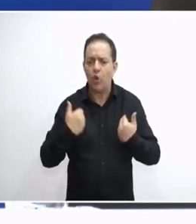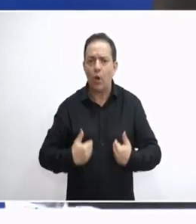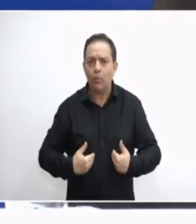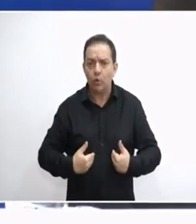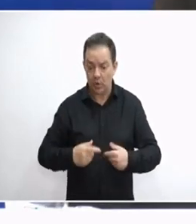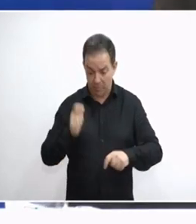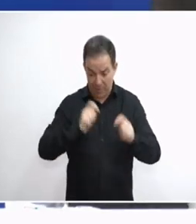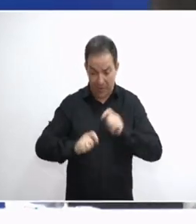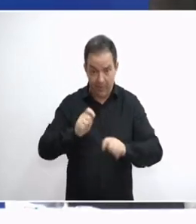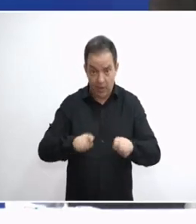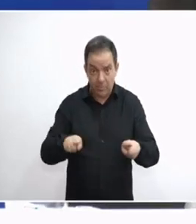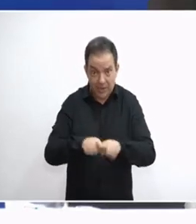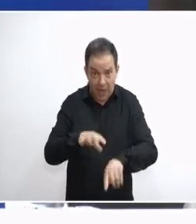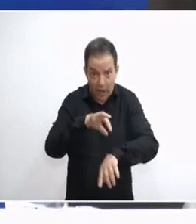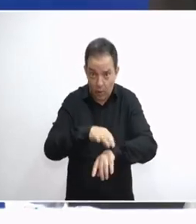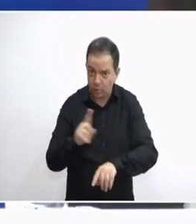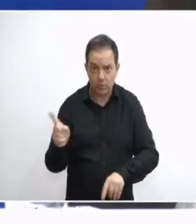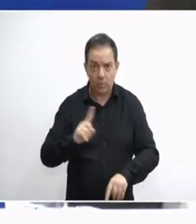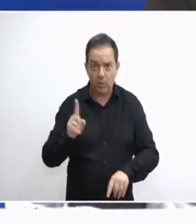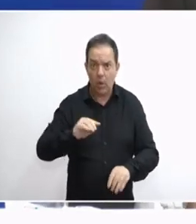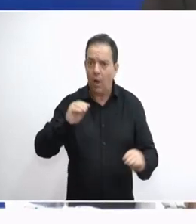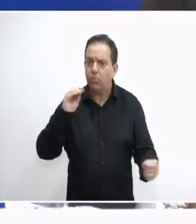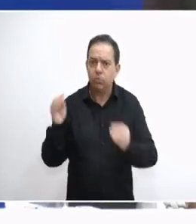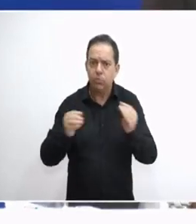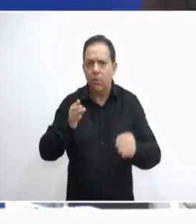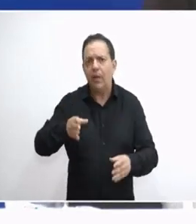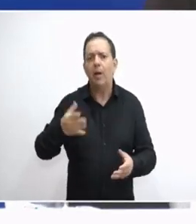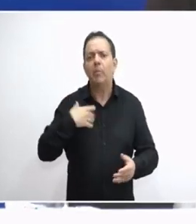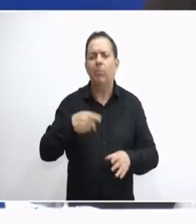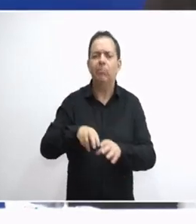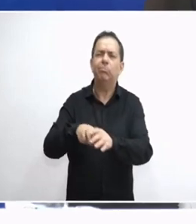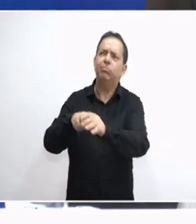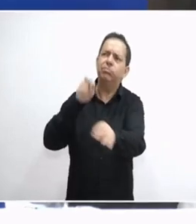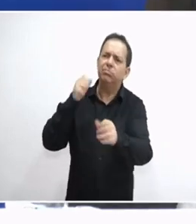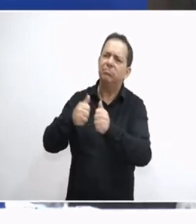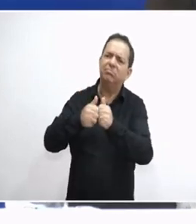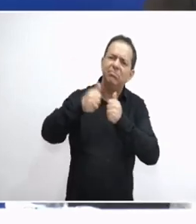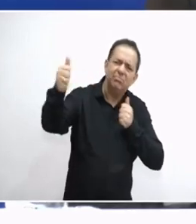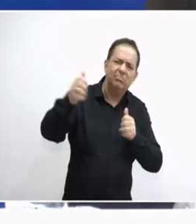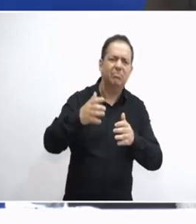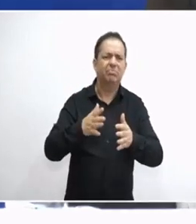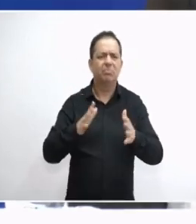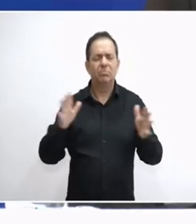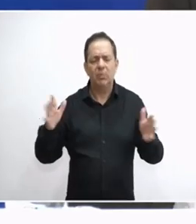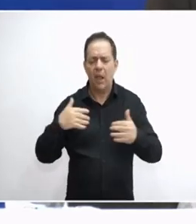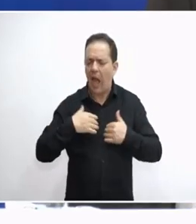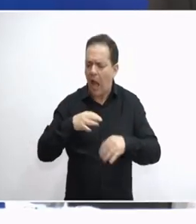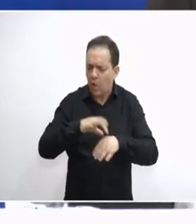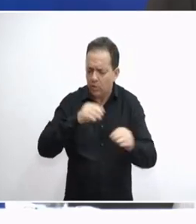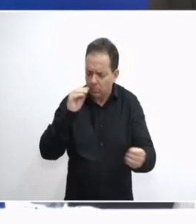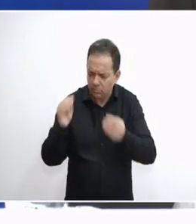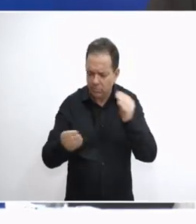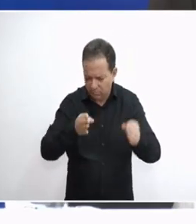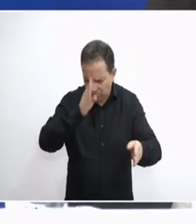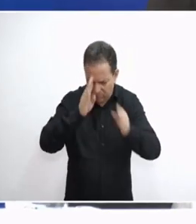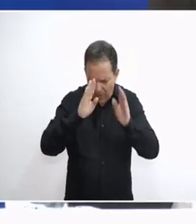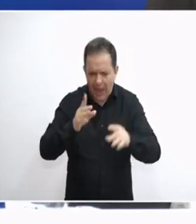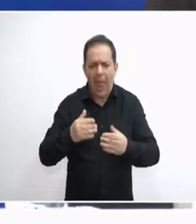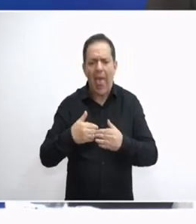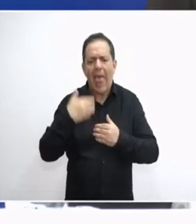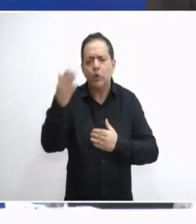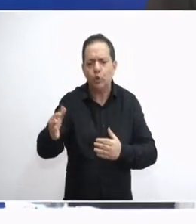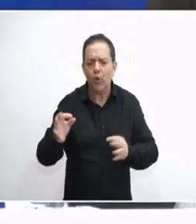δεν μας δημιούργησε με ασθένειες. Οι ασθένειες επίλθαν από αποστασίες και από διαδικασία δικιά μας που είμαστε πέραν και μακρύτερα της φυσιολογίας μας.